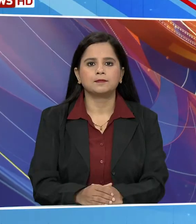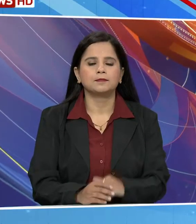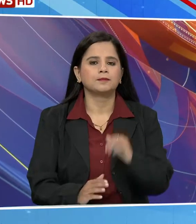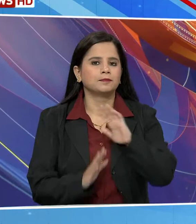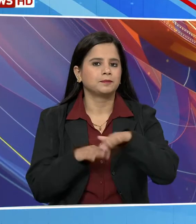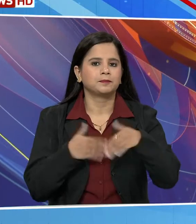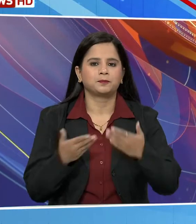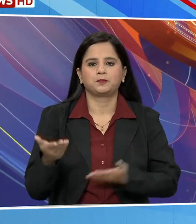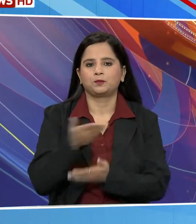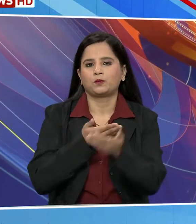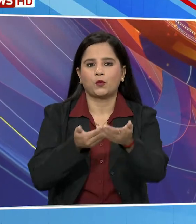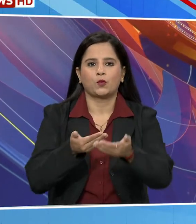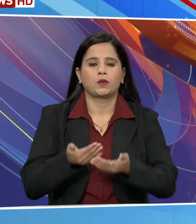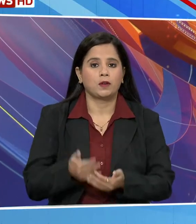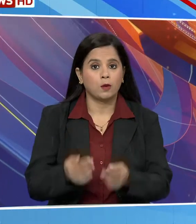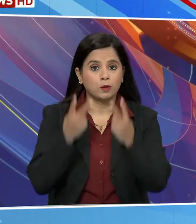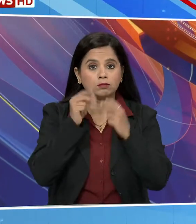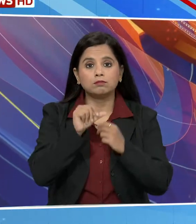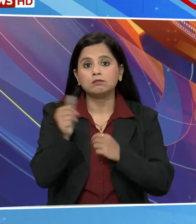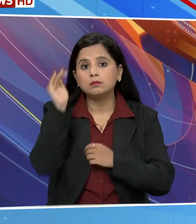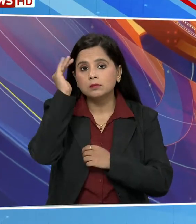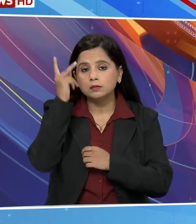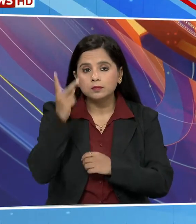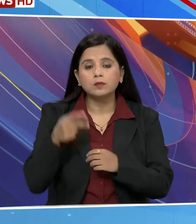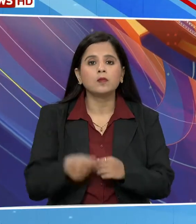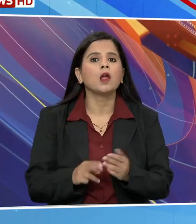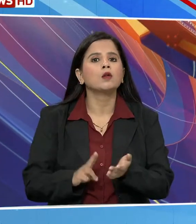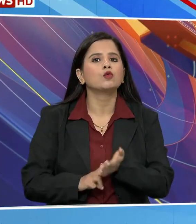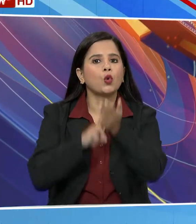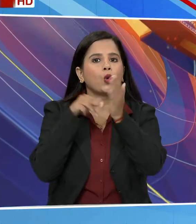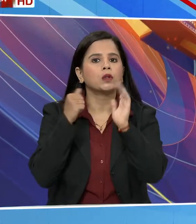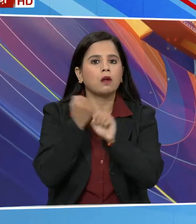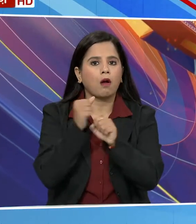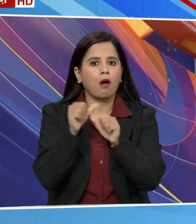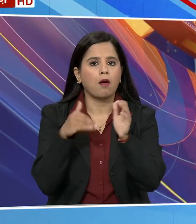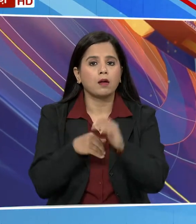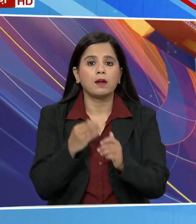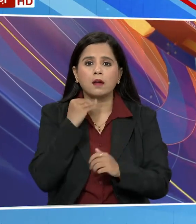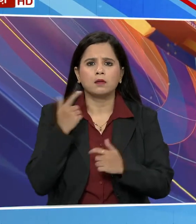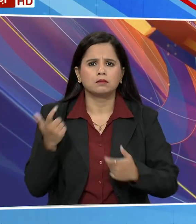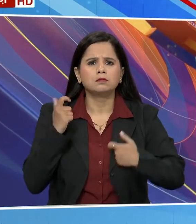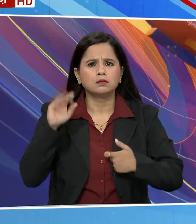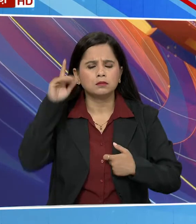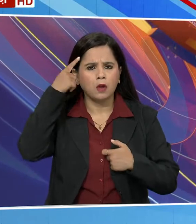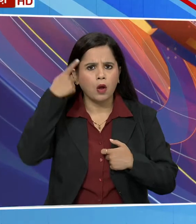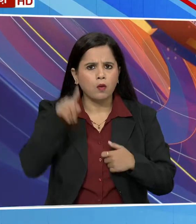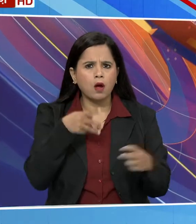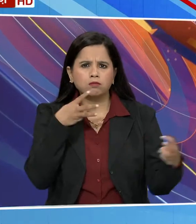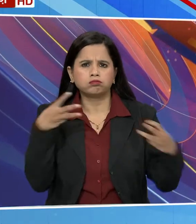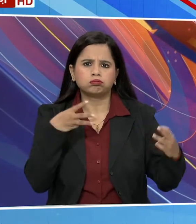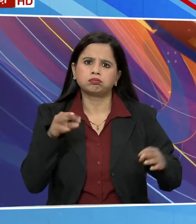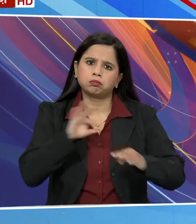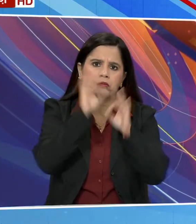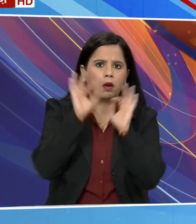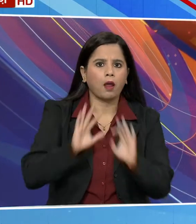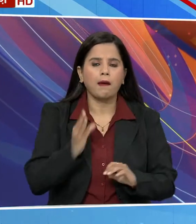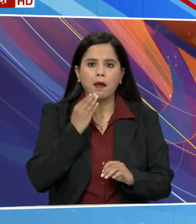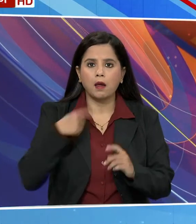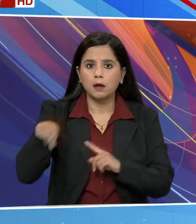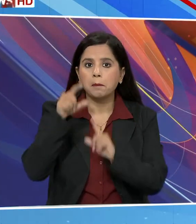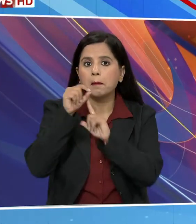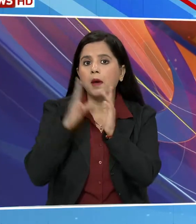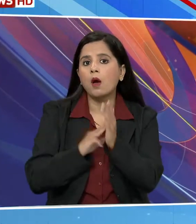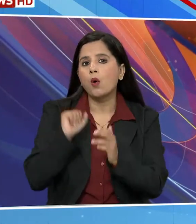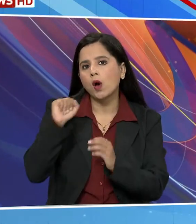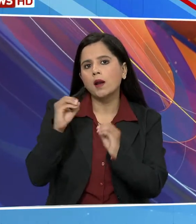ब्रिक के बाद सभी का स्वागत रुकरते हैं ने खबरों का उत्री गज़ा में इस्राइली सेना जमीनी यूथ के लिए तयार है इस्राइल के पिदार